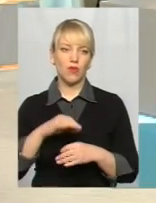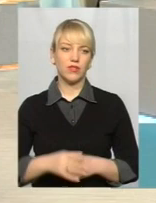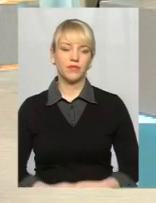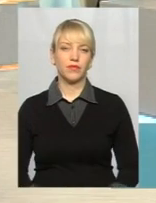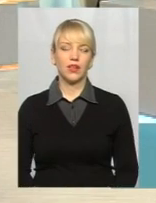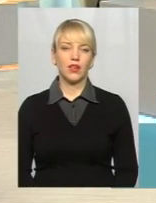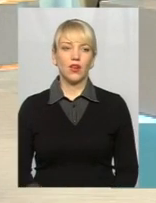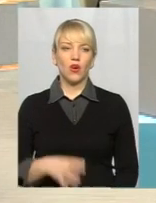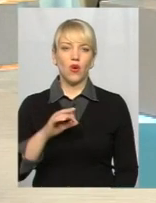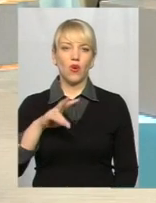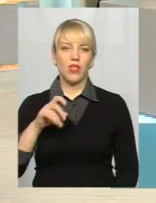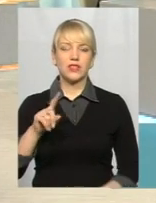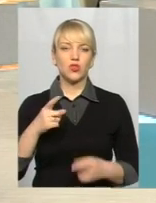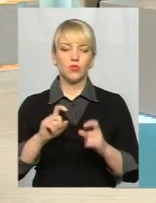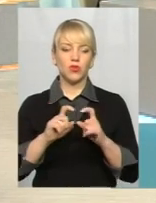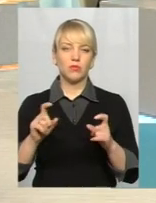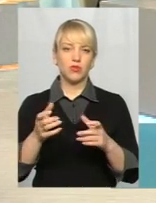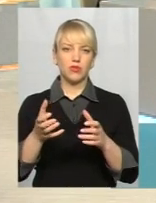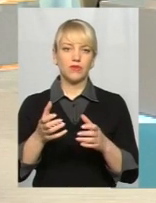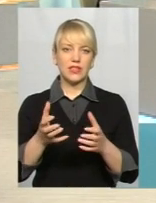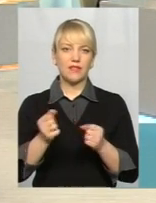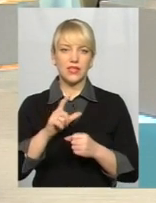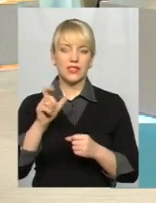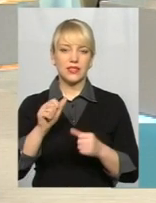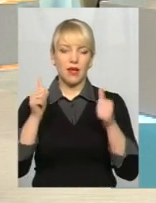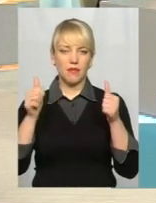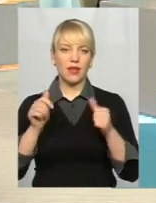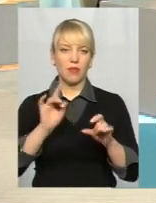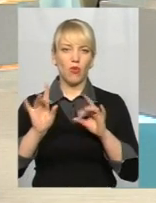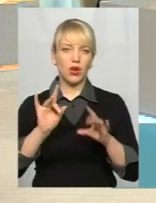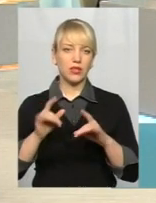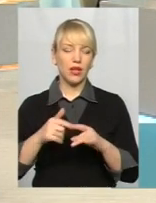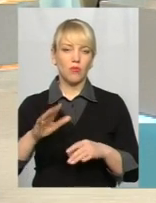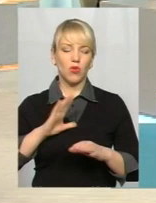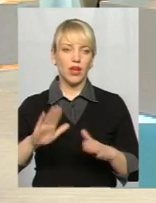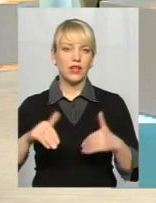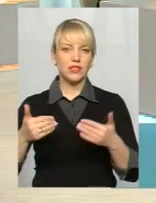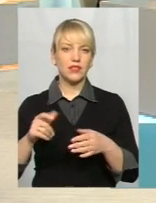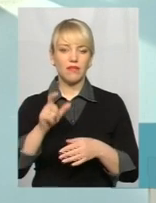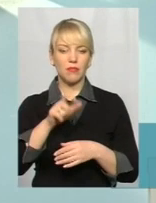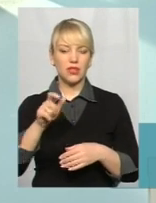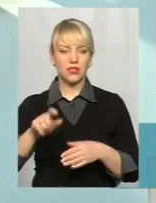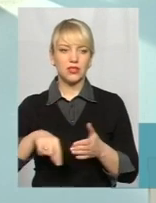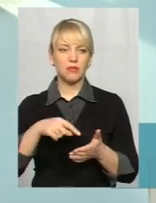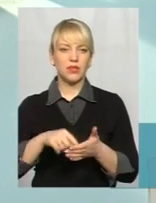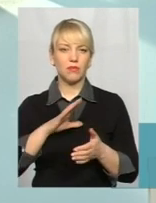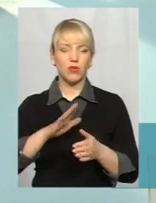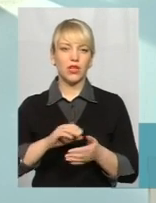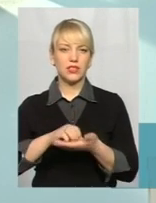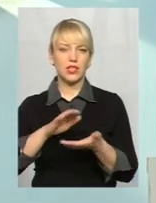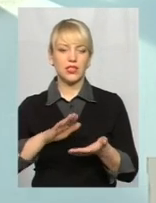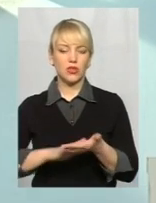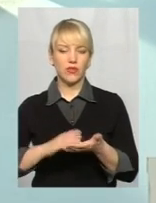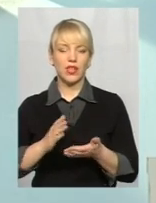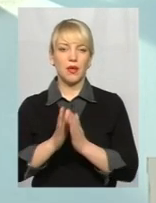Олександре, чому департамент взявся за білборди? По білбордах була ініціатива мешканців міста, була зареєстрована петиція на сайті міської